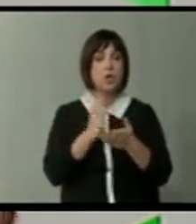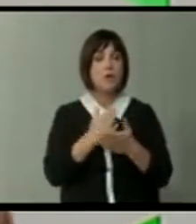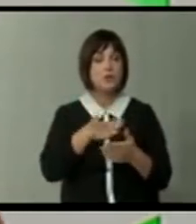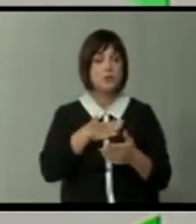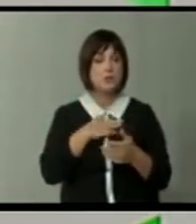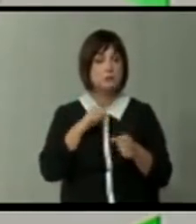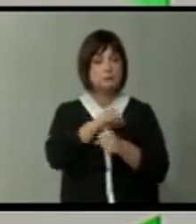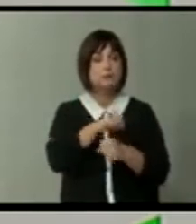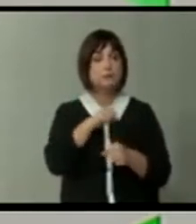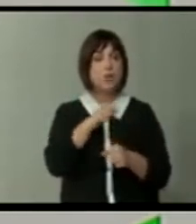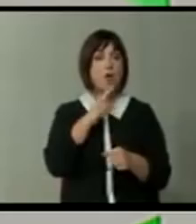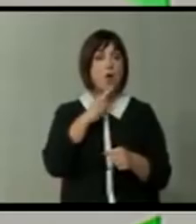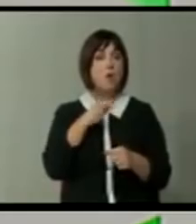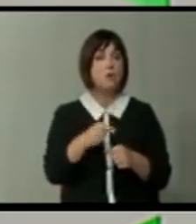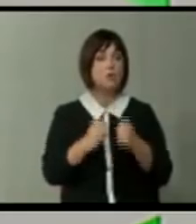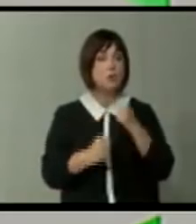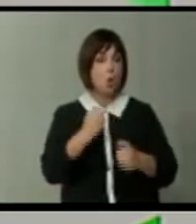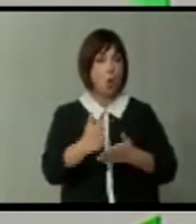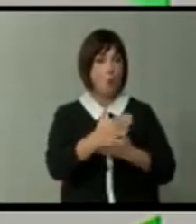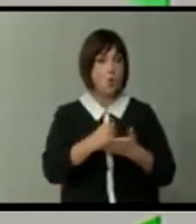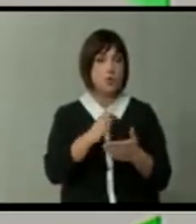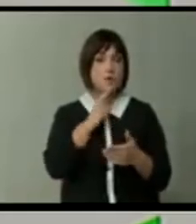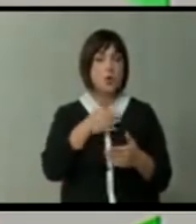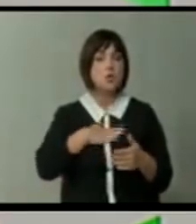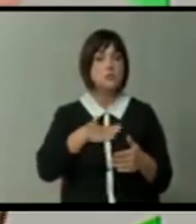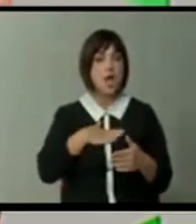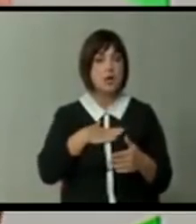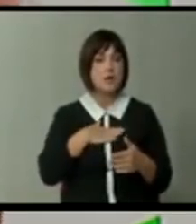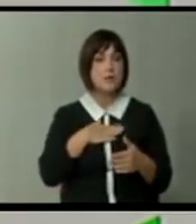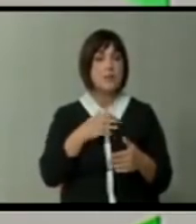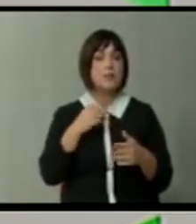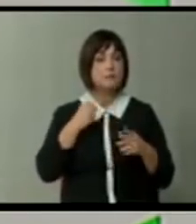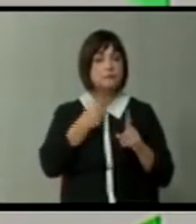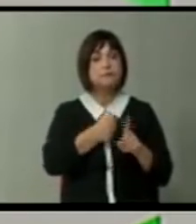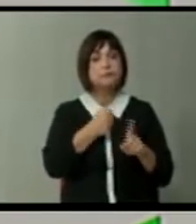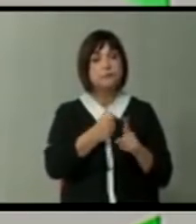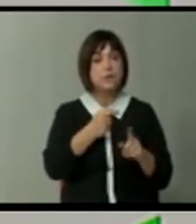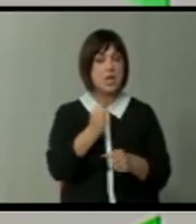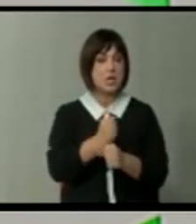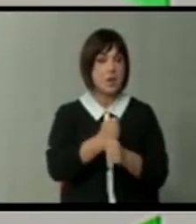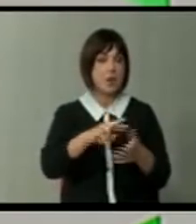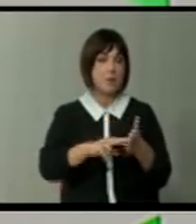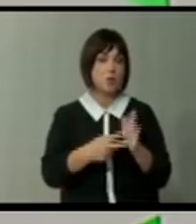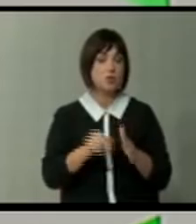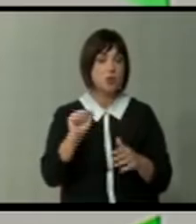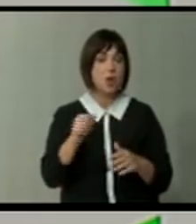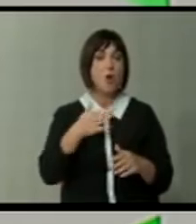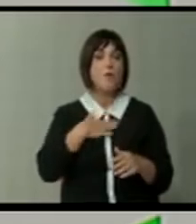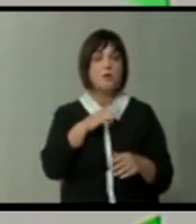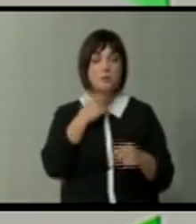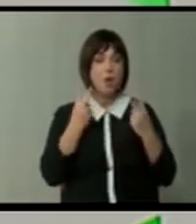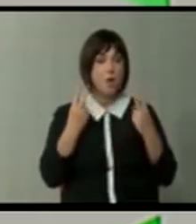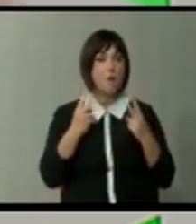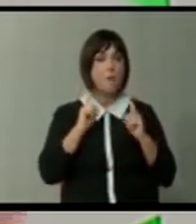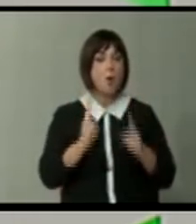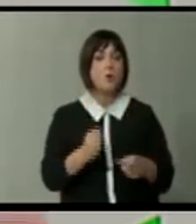настојувањата, од злоупотребите кои би сакали и би настојувале да ги направат политички партии, тоа ни е битно.